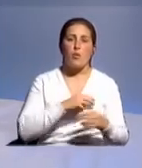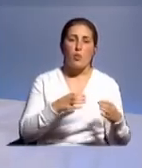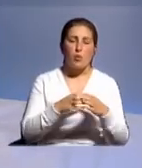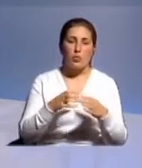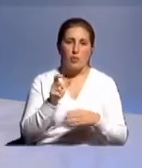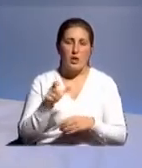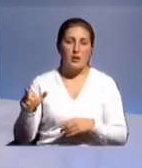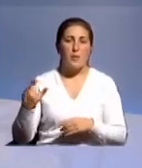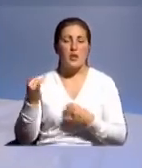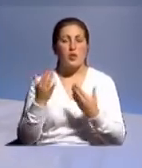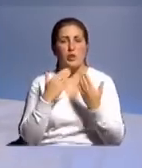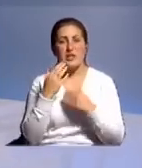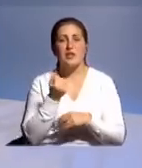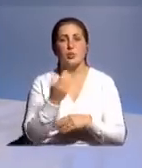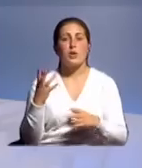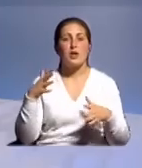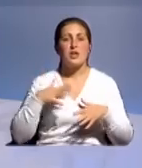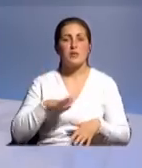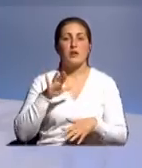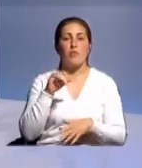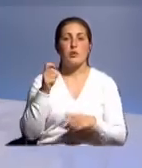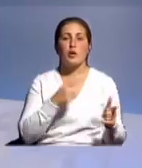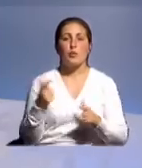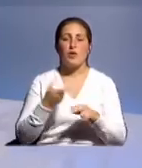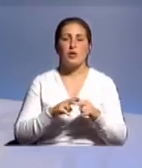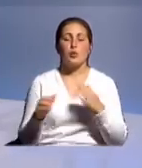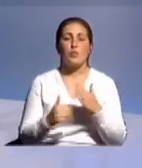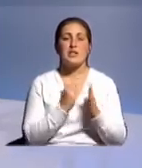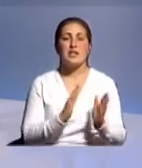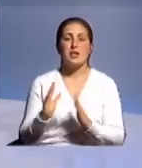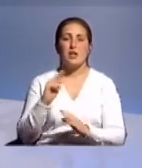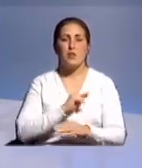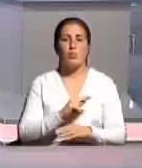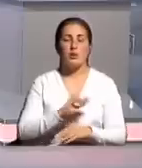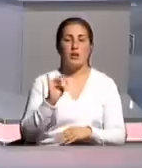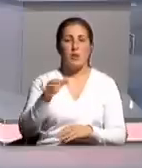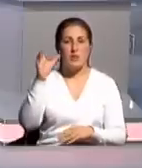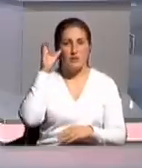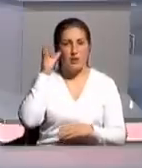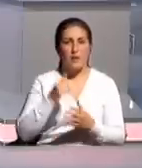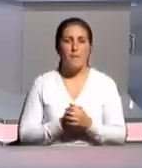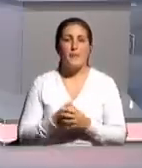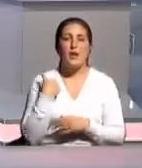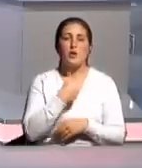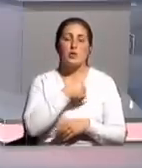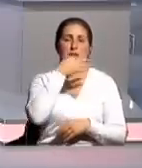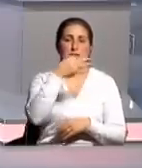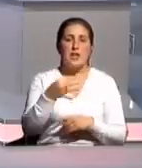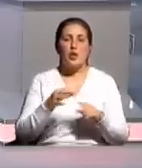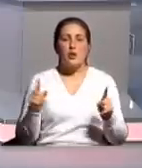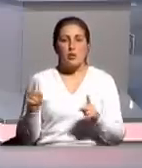вузов общаетесь. Насколько крымские вузы готовы к этим новым стандартам работы и образования? Я хочу сказать, что